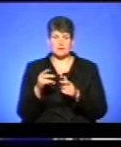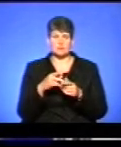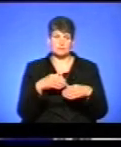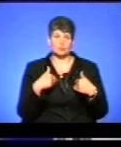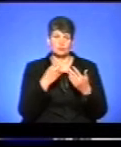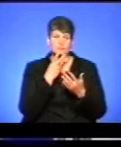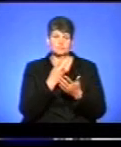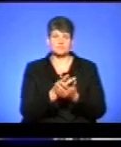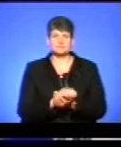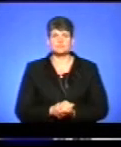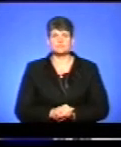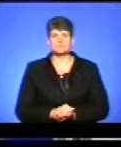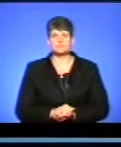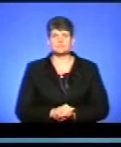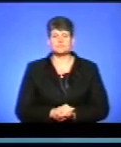переглянути сюжет.